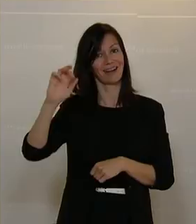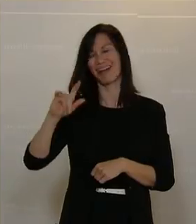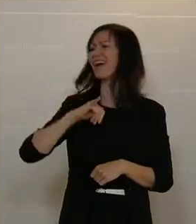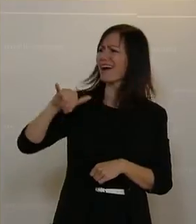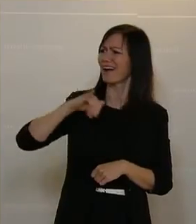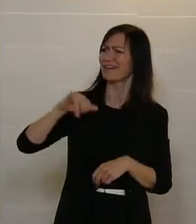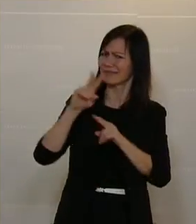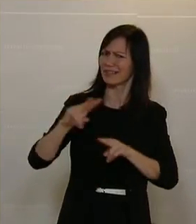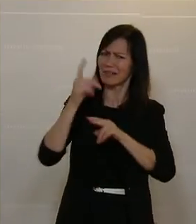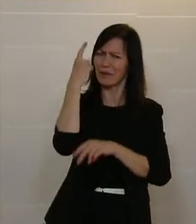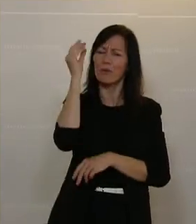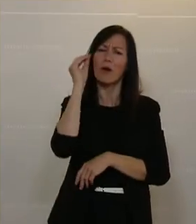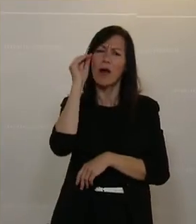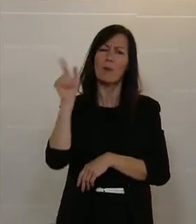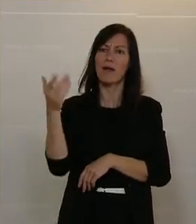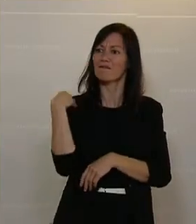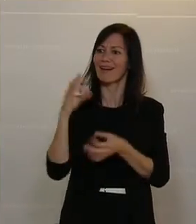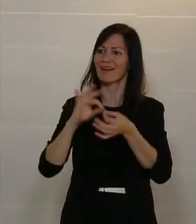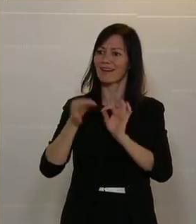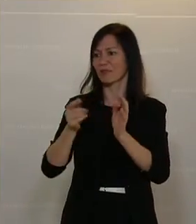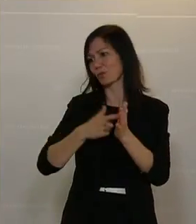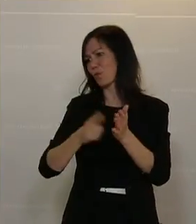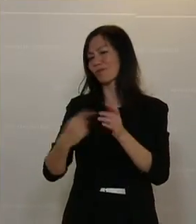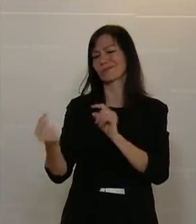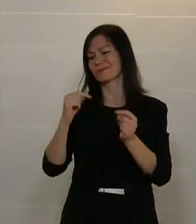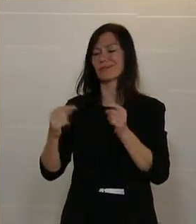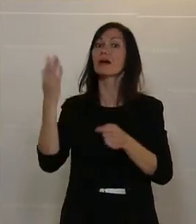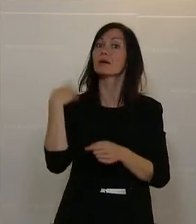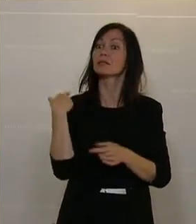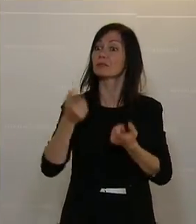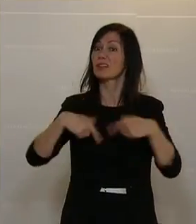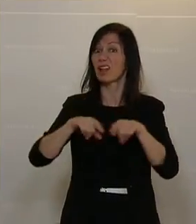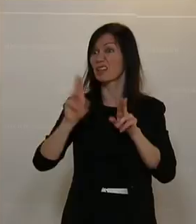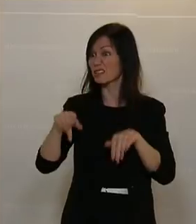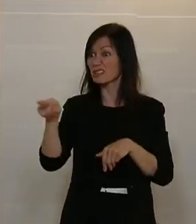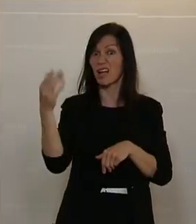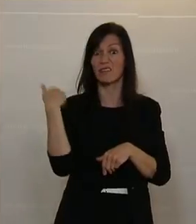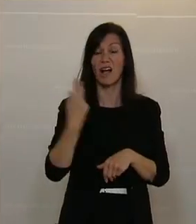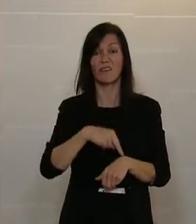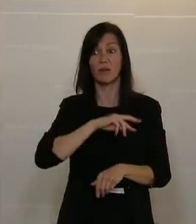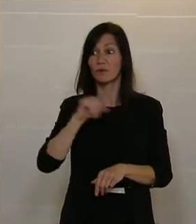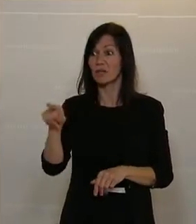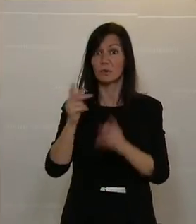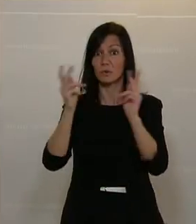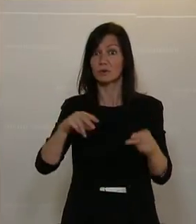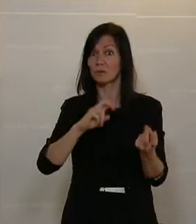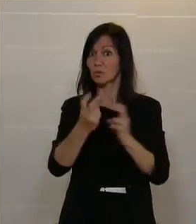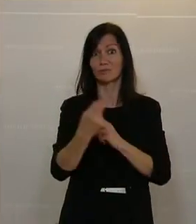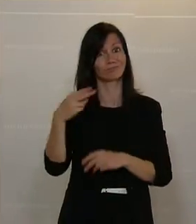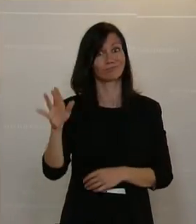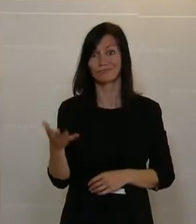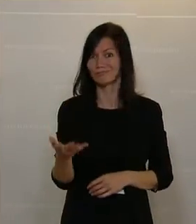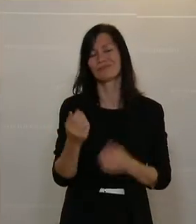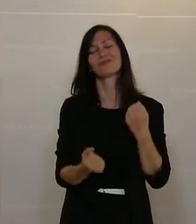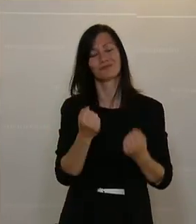Kernen darüber immer wieder diskutiert, aber auch du hast als Landesrat es damals nicht zu Wege gebracht, dieses Konzept so umzusetzen. Ist auch